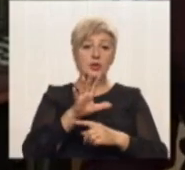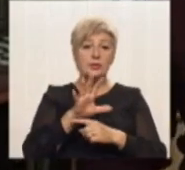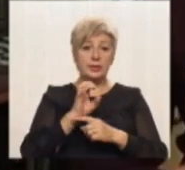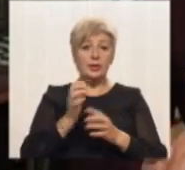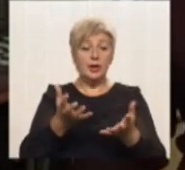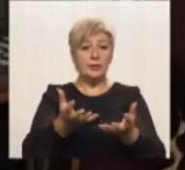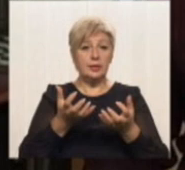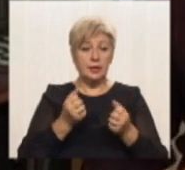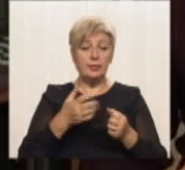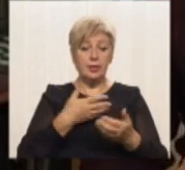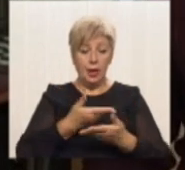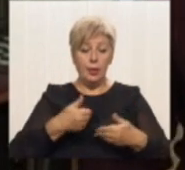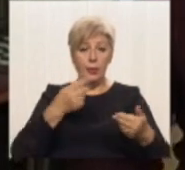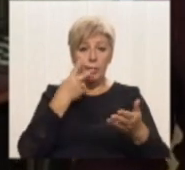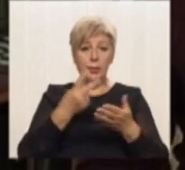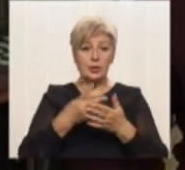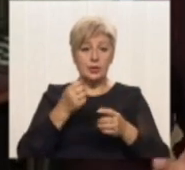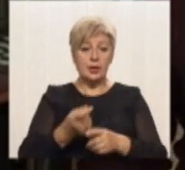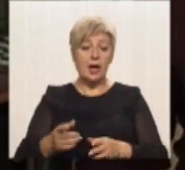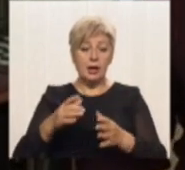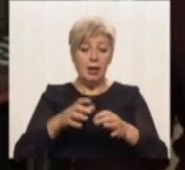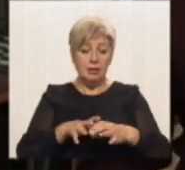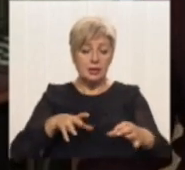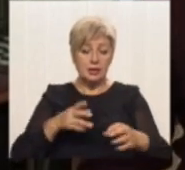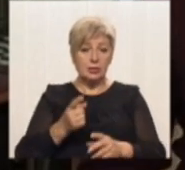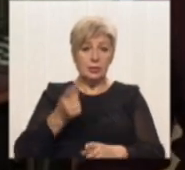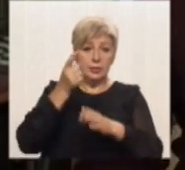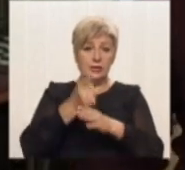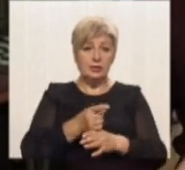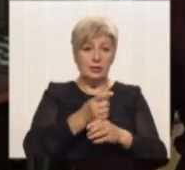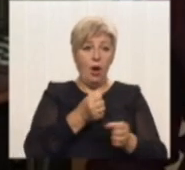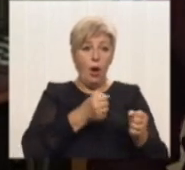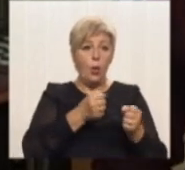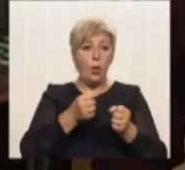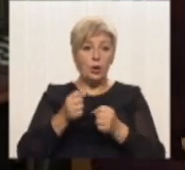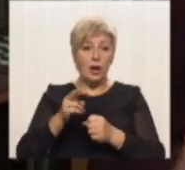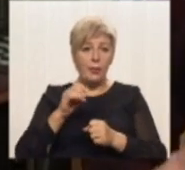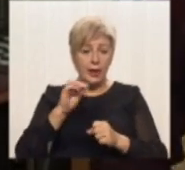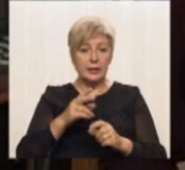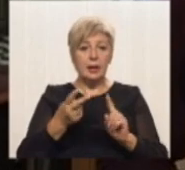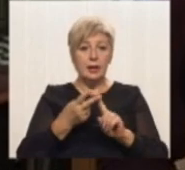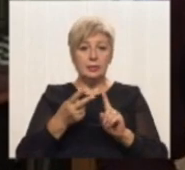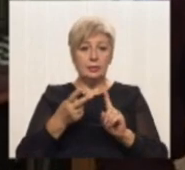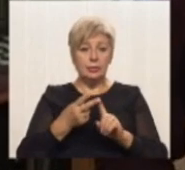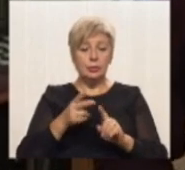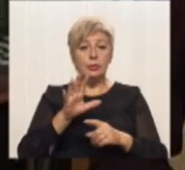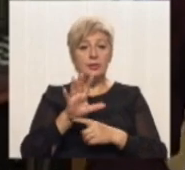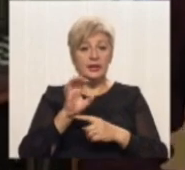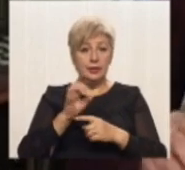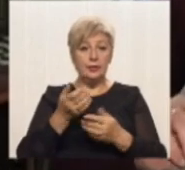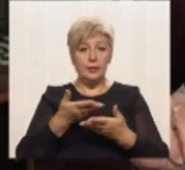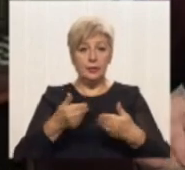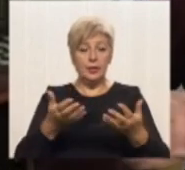отримали, ми побачили, як на станок вже був встановлений кулемет. Другу серію фотографій ми отримали